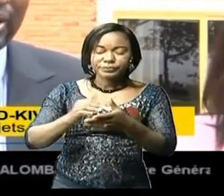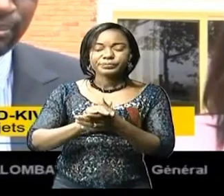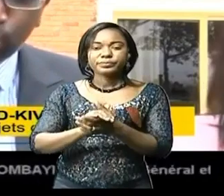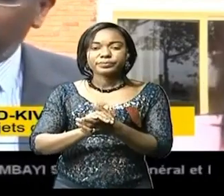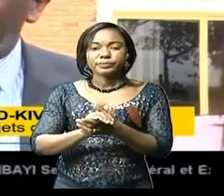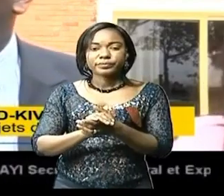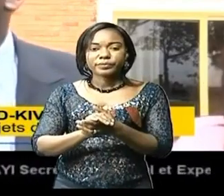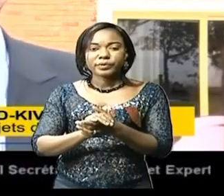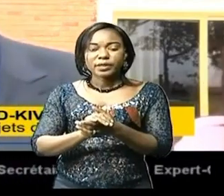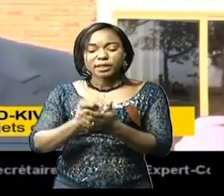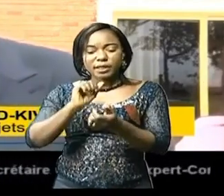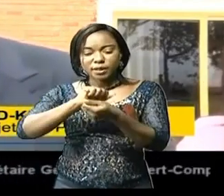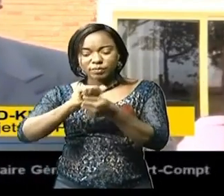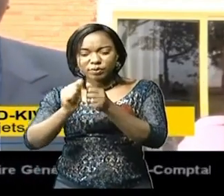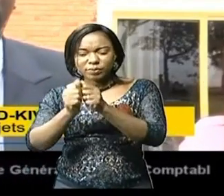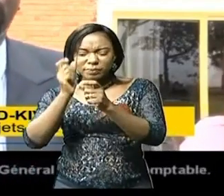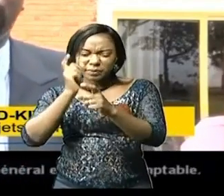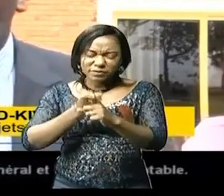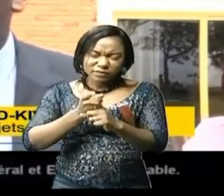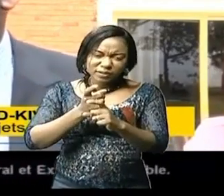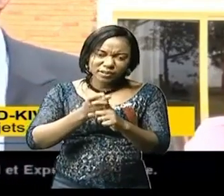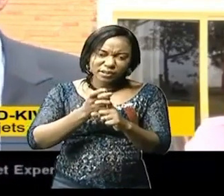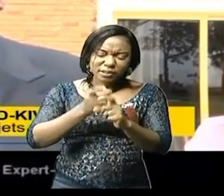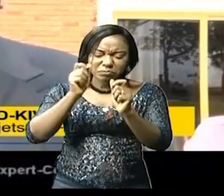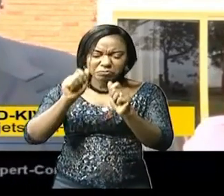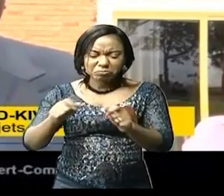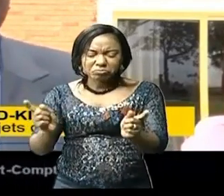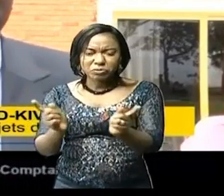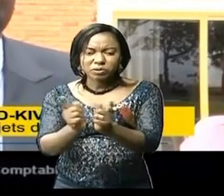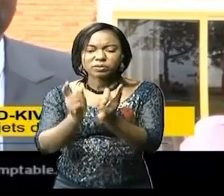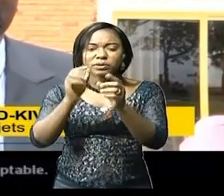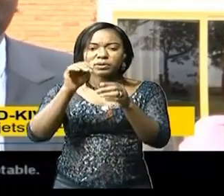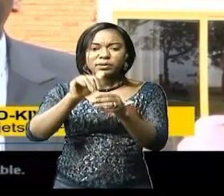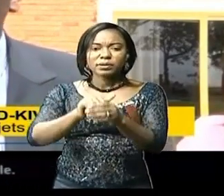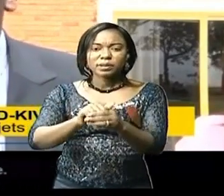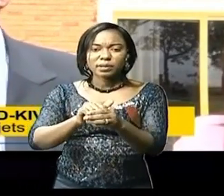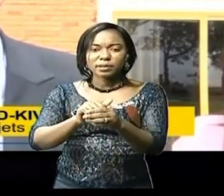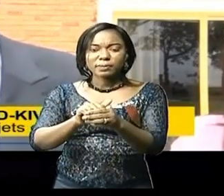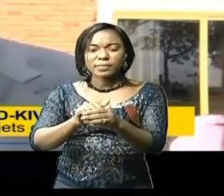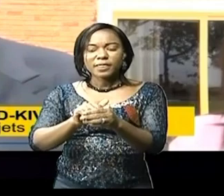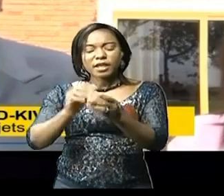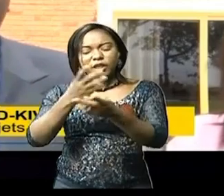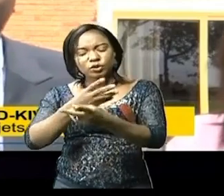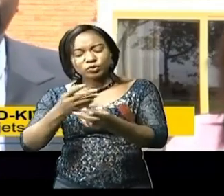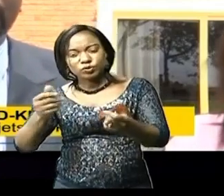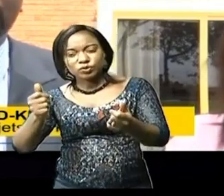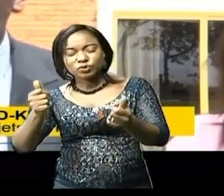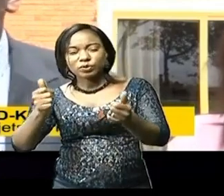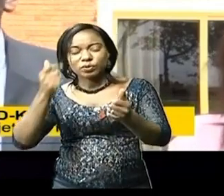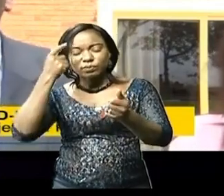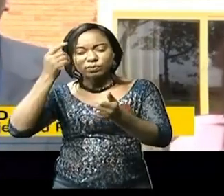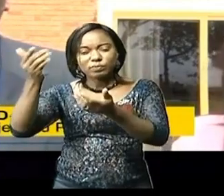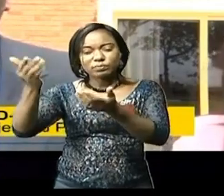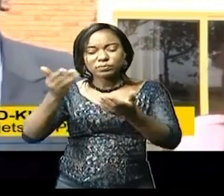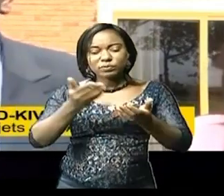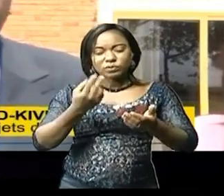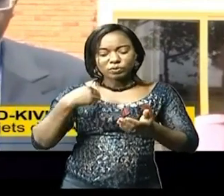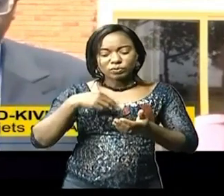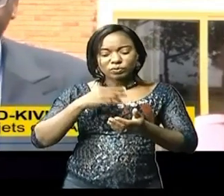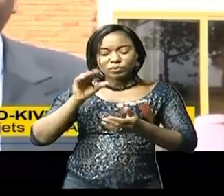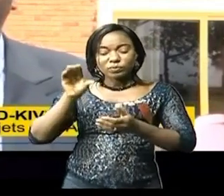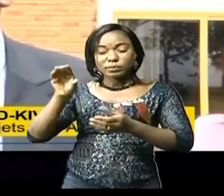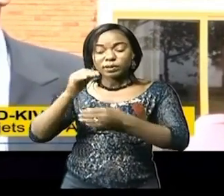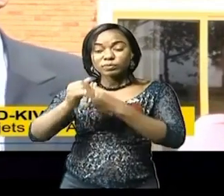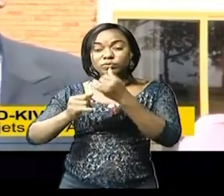les problèmes, les difficultés qu'ils ont pu rencontrer, les solutions qu'on peut apporter et également